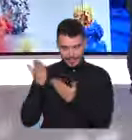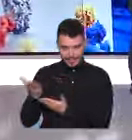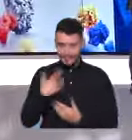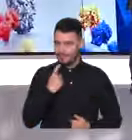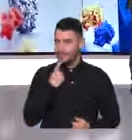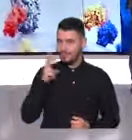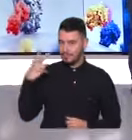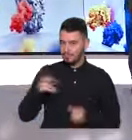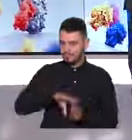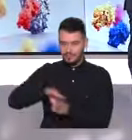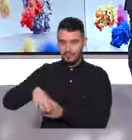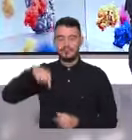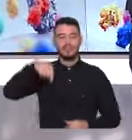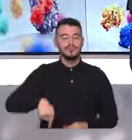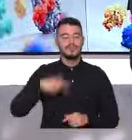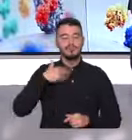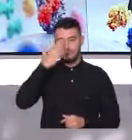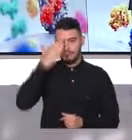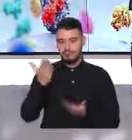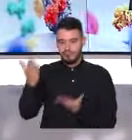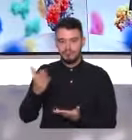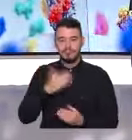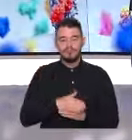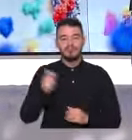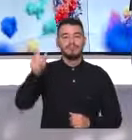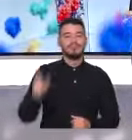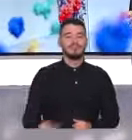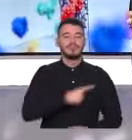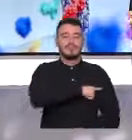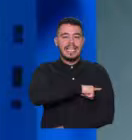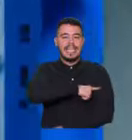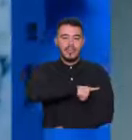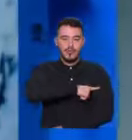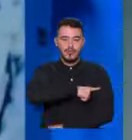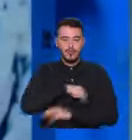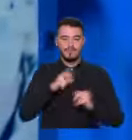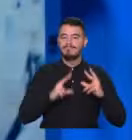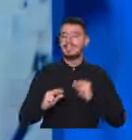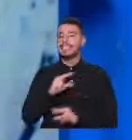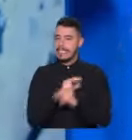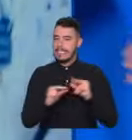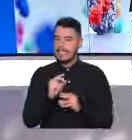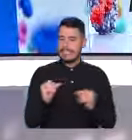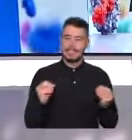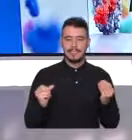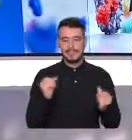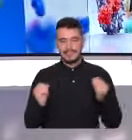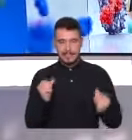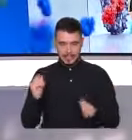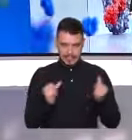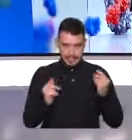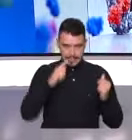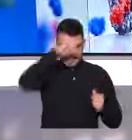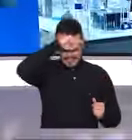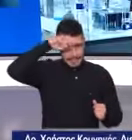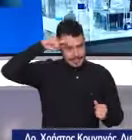Θα καλείς περίσοπ, το κύριο Κομπρινό. Και με τον κύριο Κομπρινό είμαστε εδώ να κάνουμε μια κουβέντα η οποία είναι δύσκολη, έτσι, με